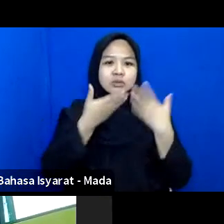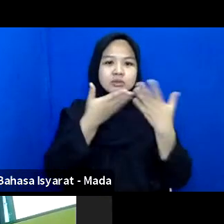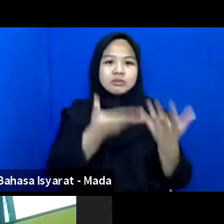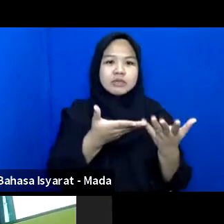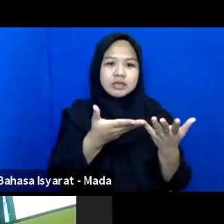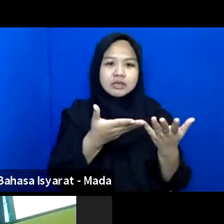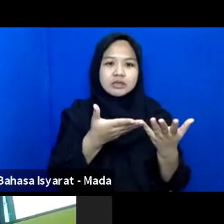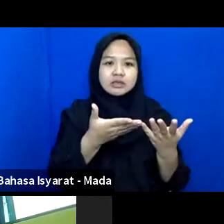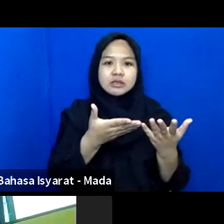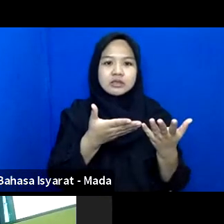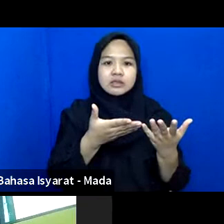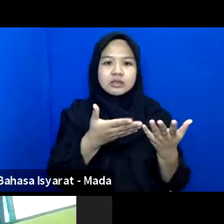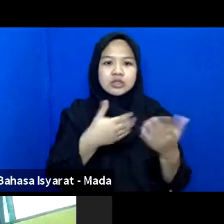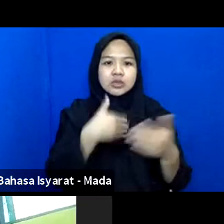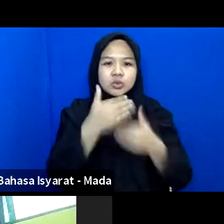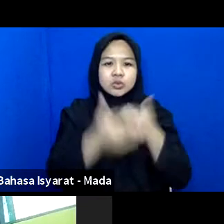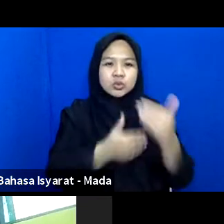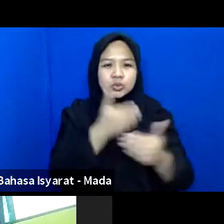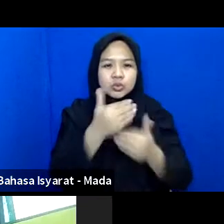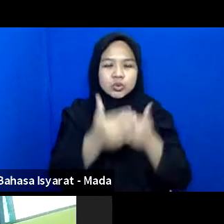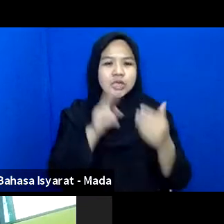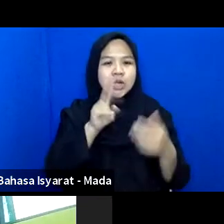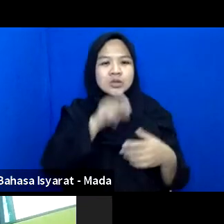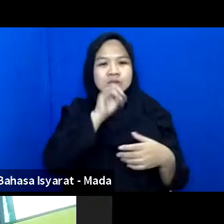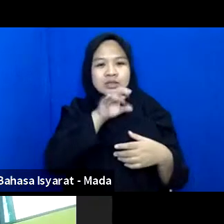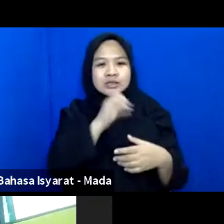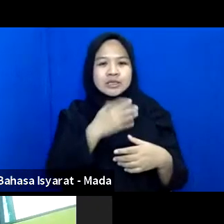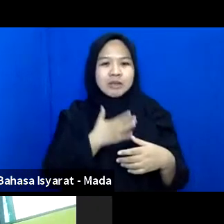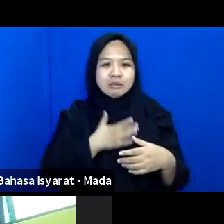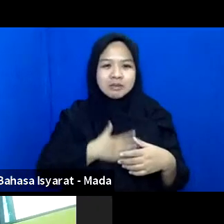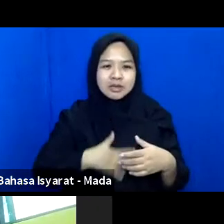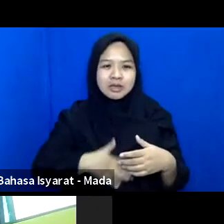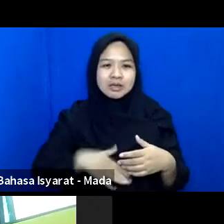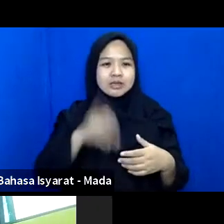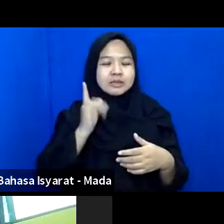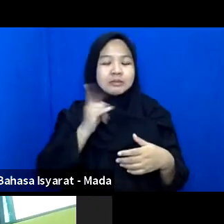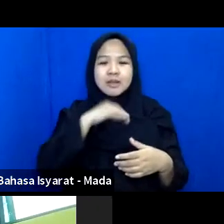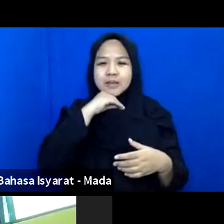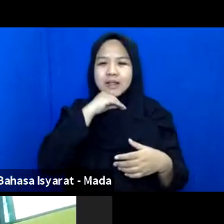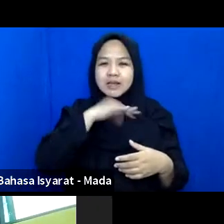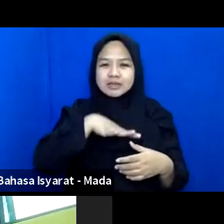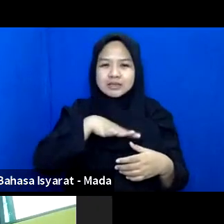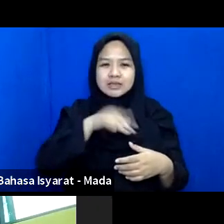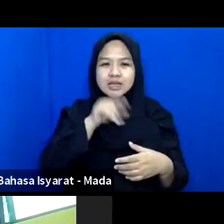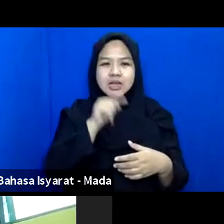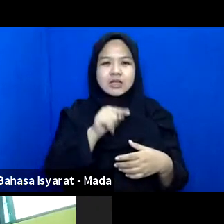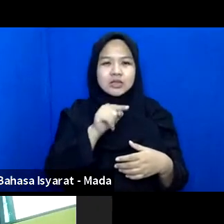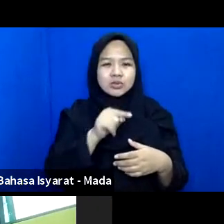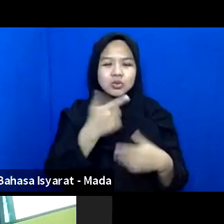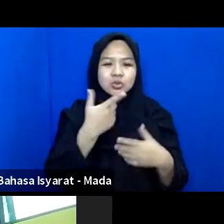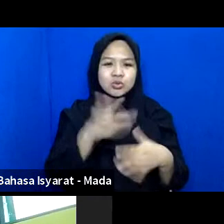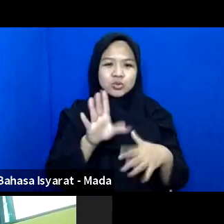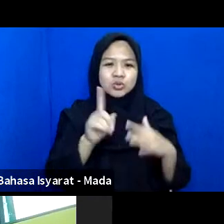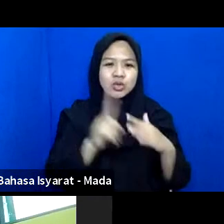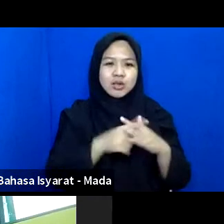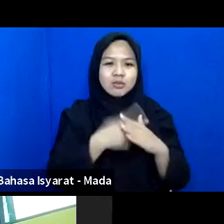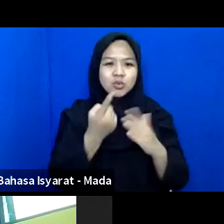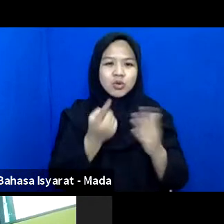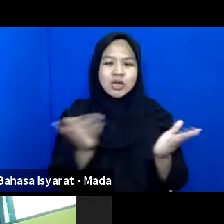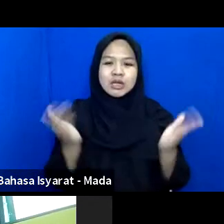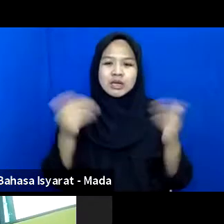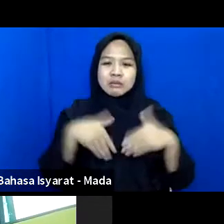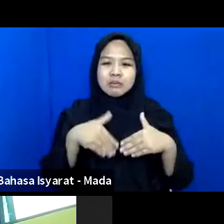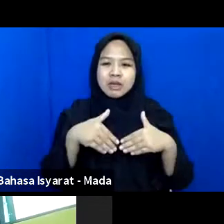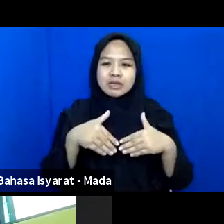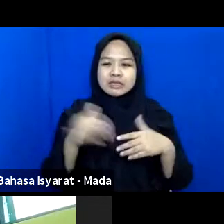Sudah Dikatakan Terus Dengan Sabar Karena Lansia Dikatakan Sudah Mulai Kembali Ke